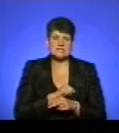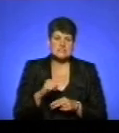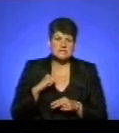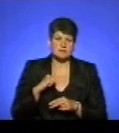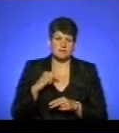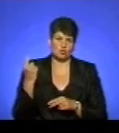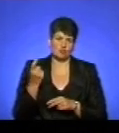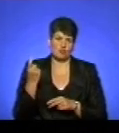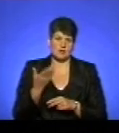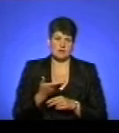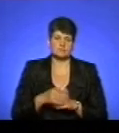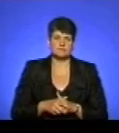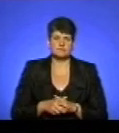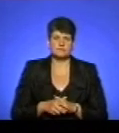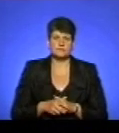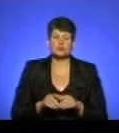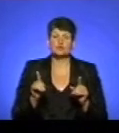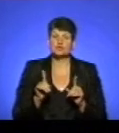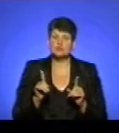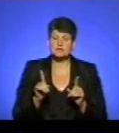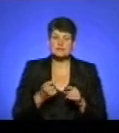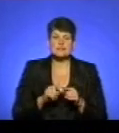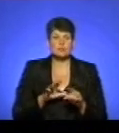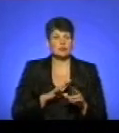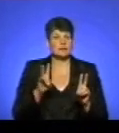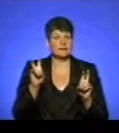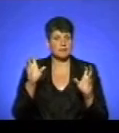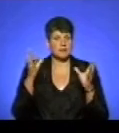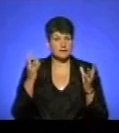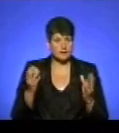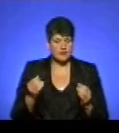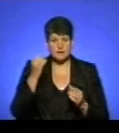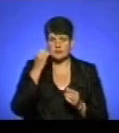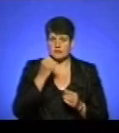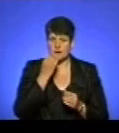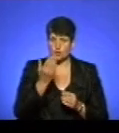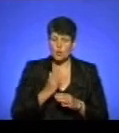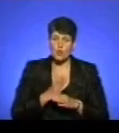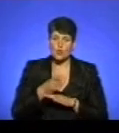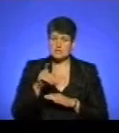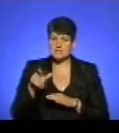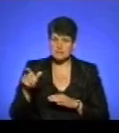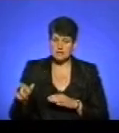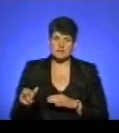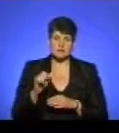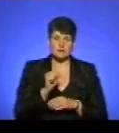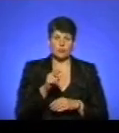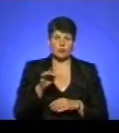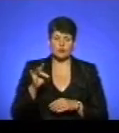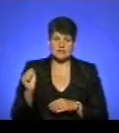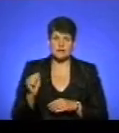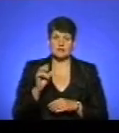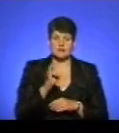господарем цих тварин. Що ж, це була тема дня. Я дякую гостям, пану Андрію Полусі та Надії